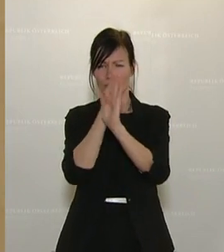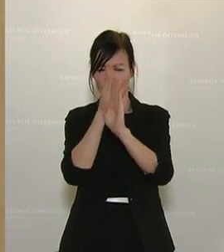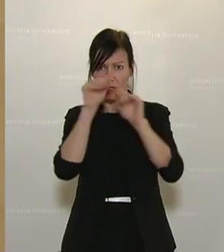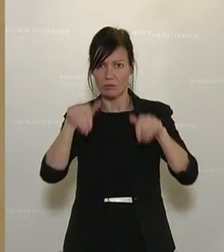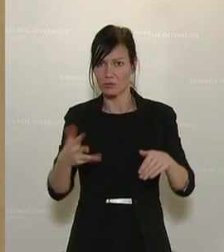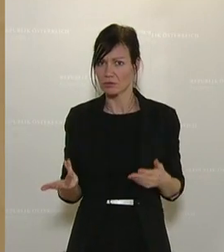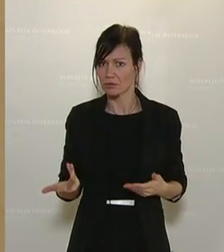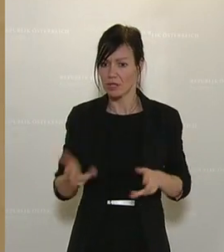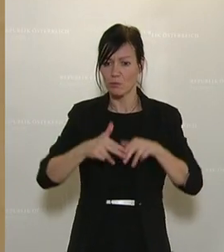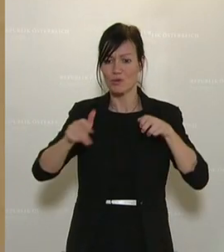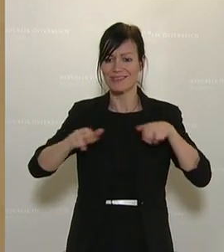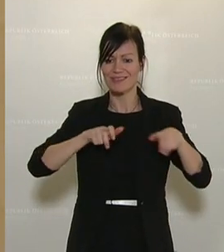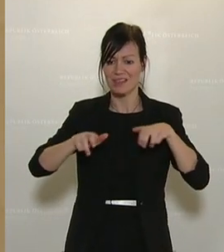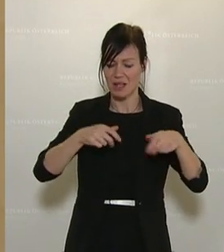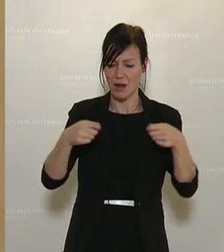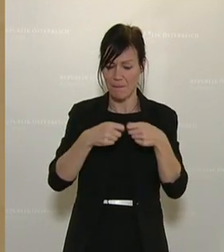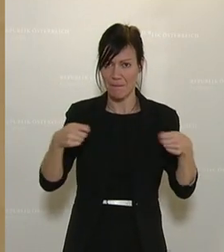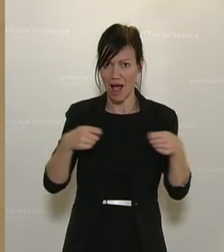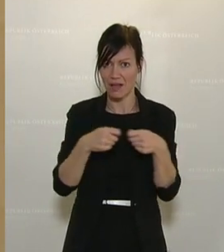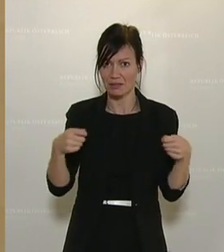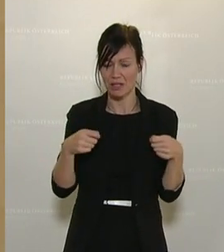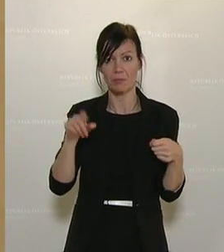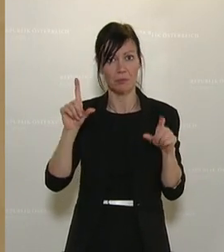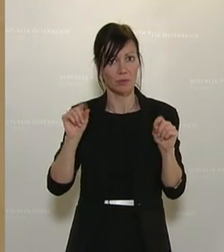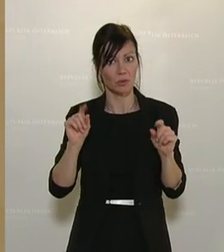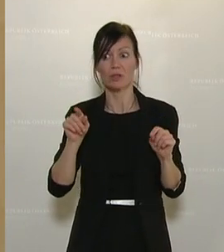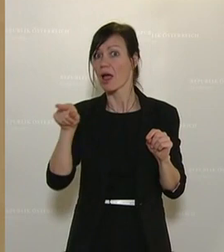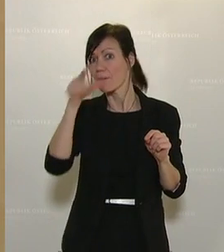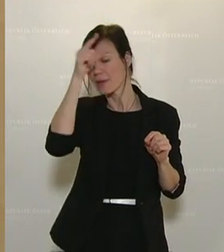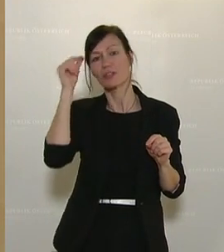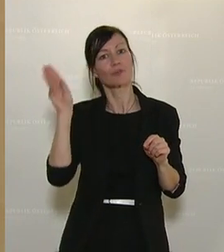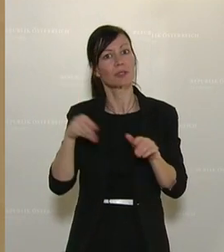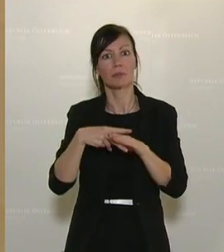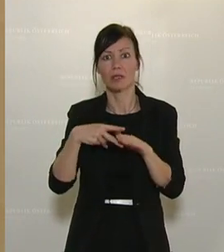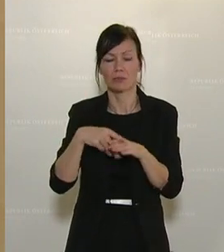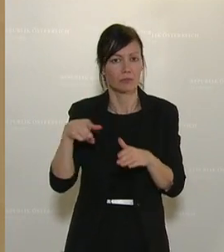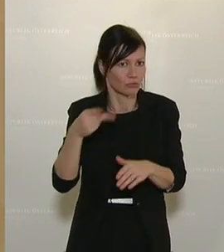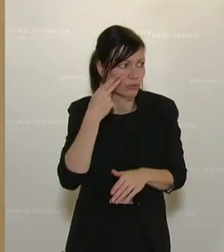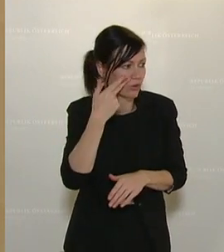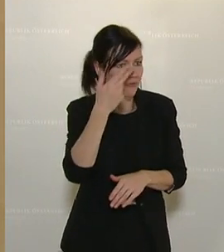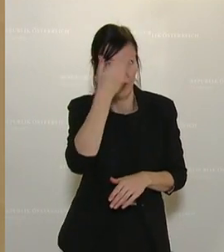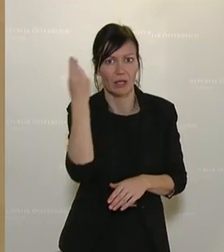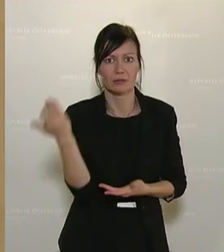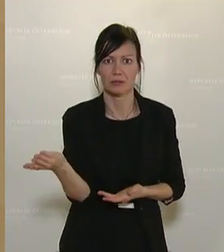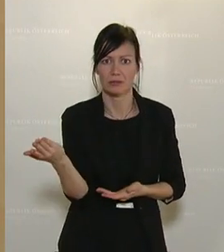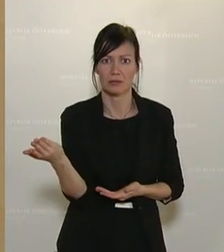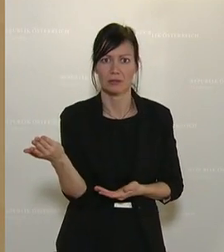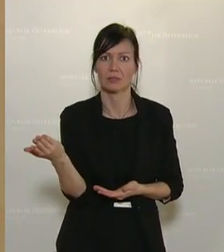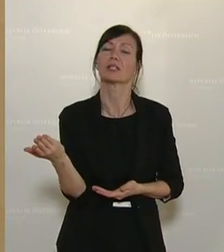die die Bundesregierung gesetzt hat, hat sie vorerst einmal auf Menschen mit Behinderungen völlig vergessen. Erst durch